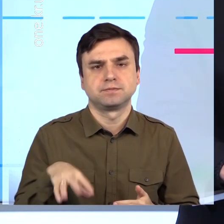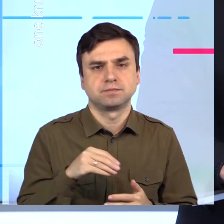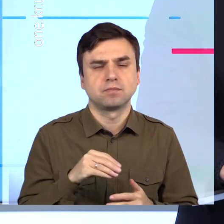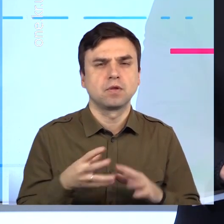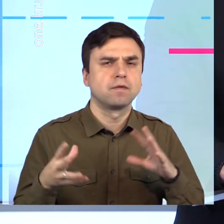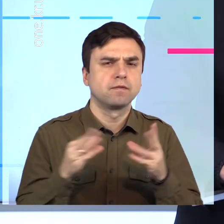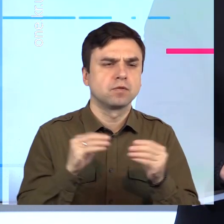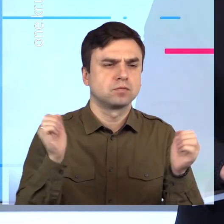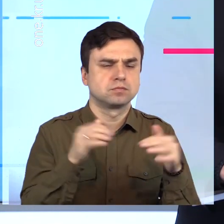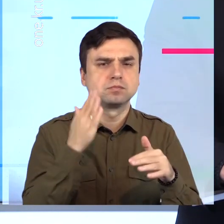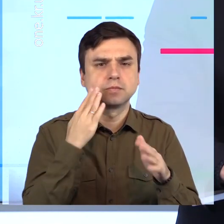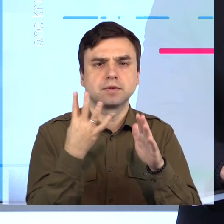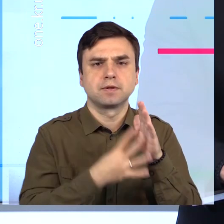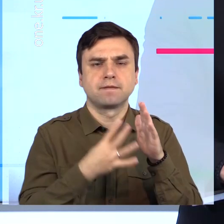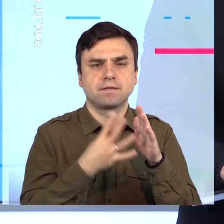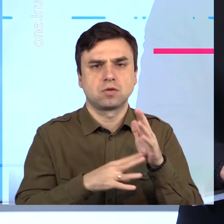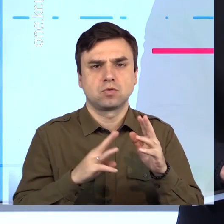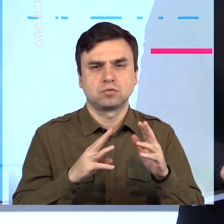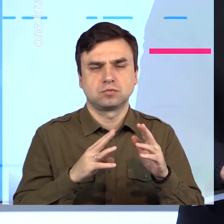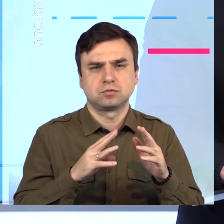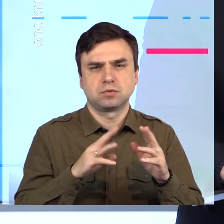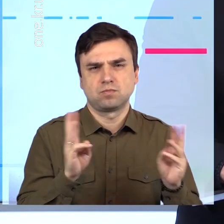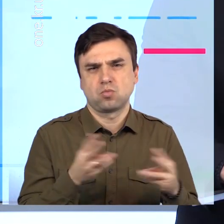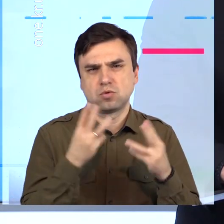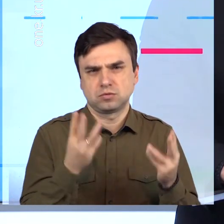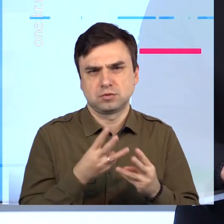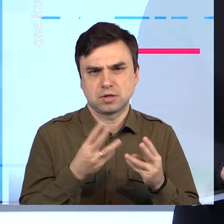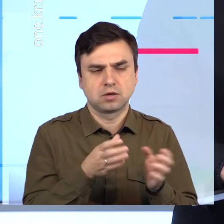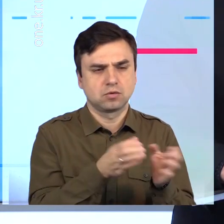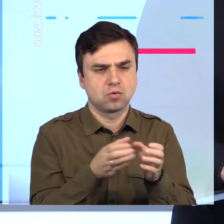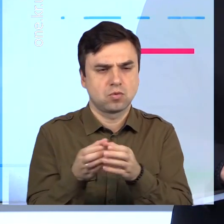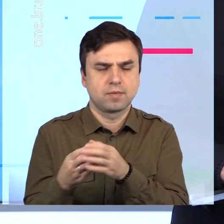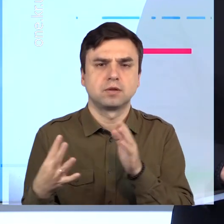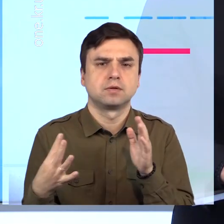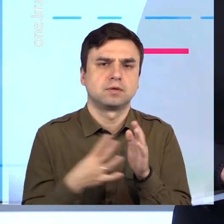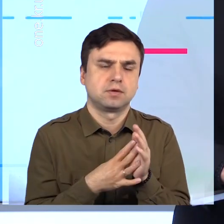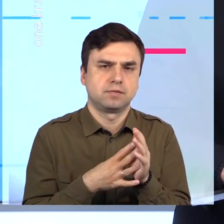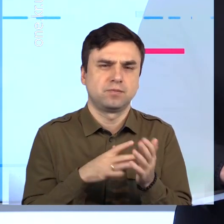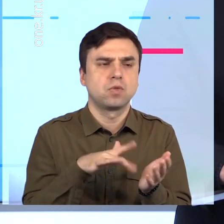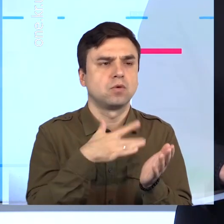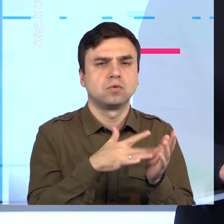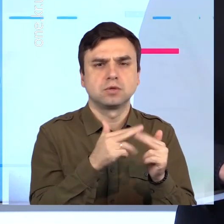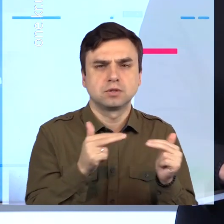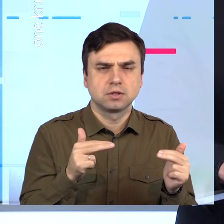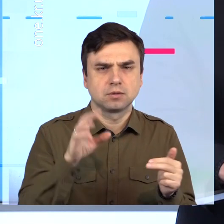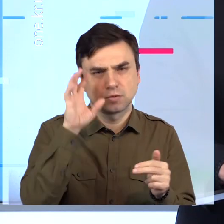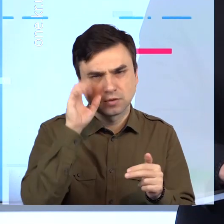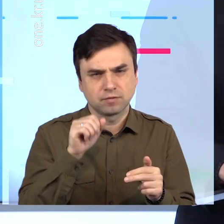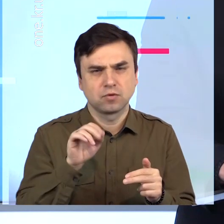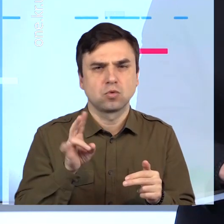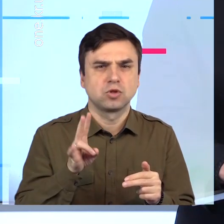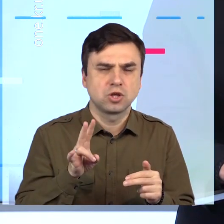близько 90 рятувальників з дев'яти команд, які представляли окремі пожежні частини та загони Дніпра, Кривого Рогу,